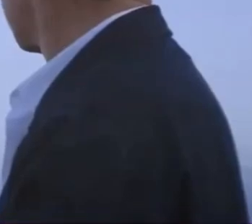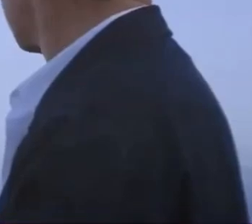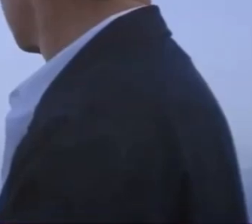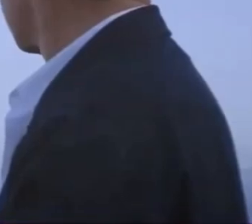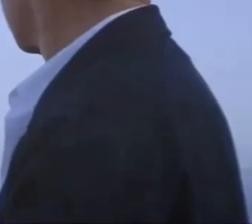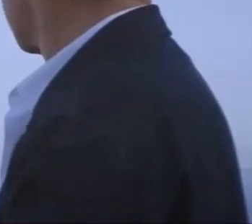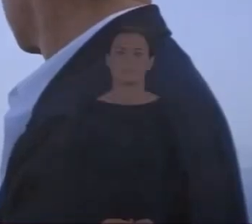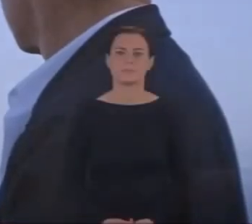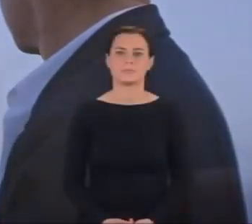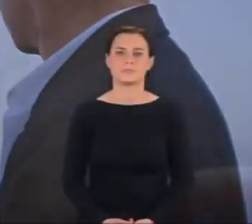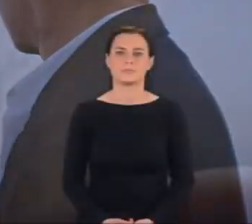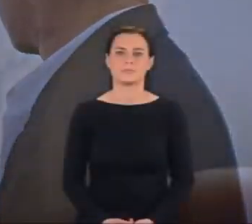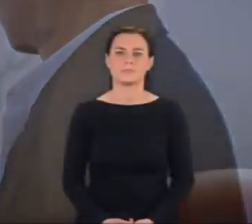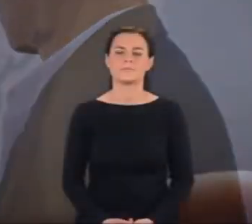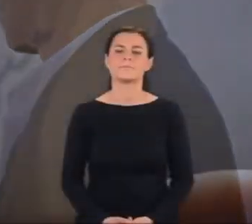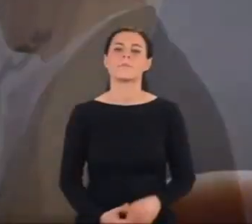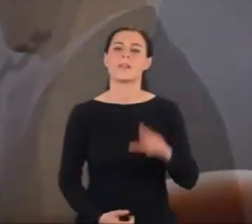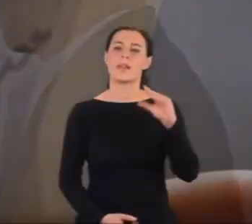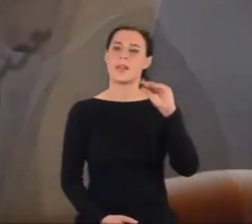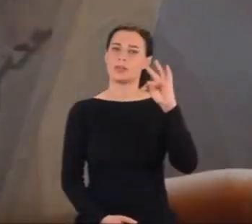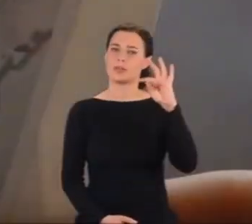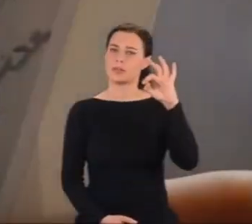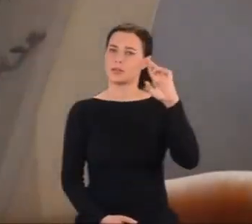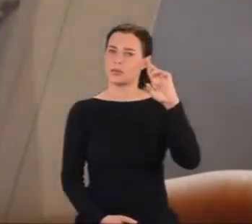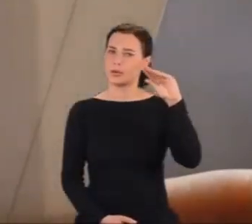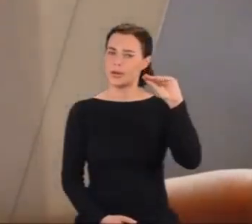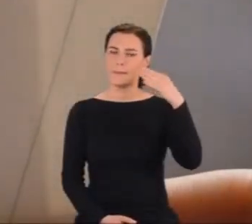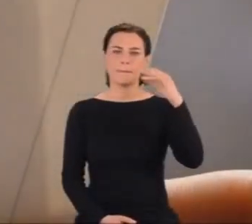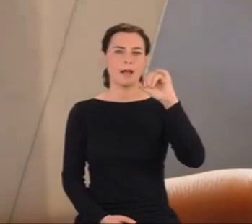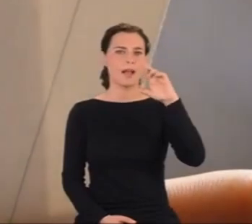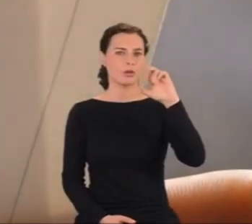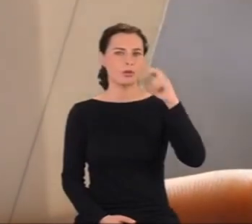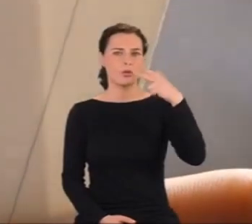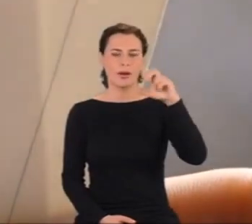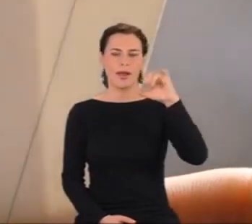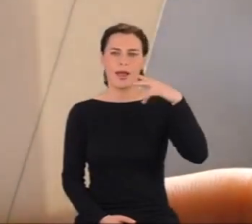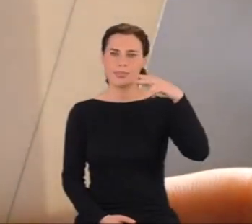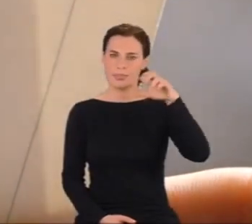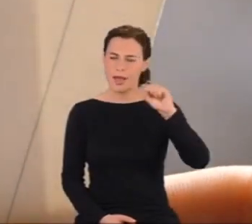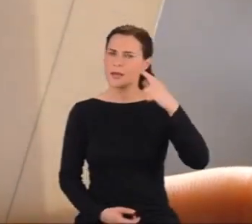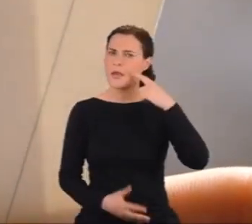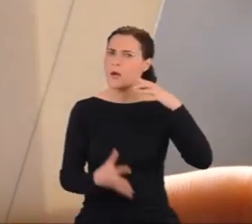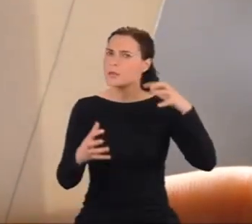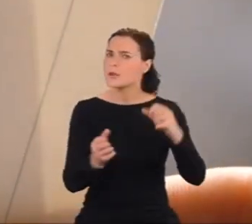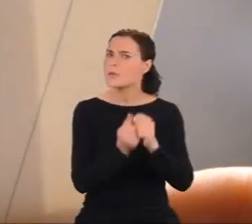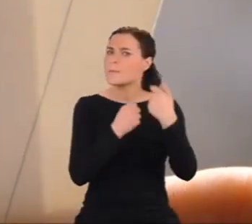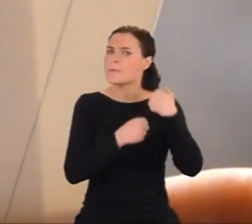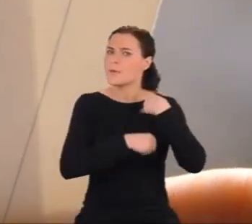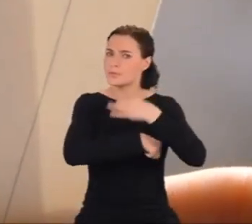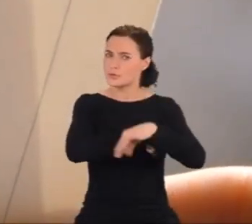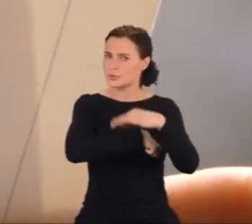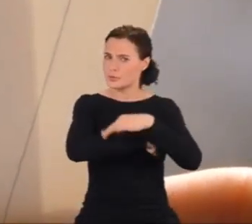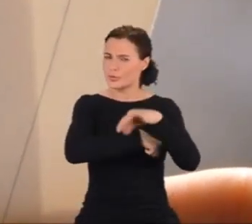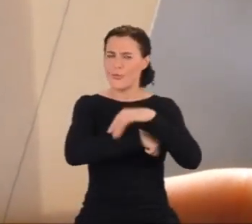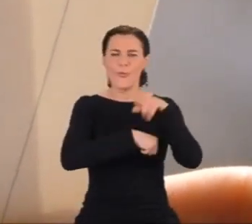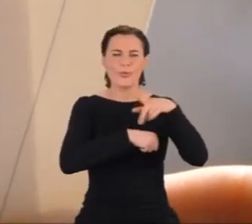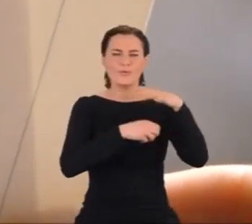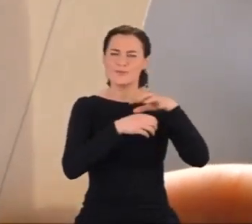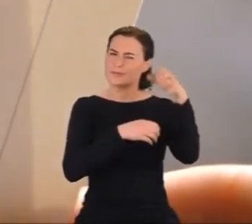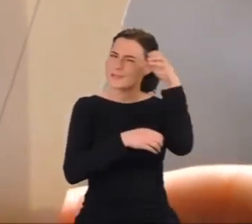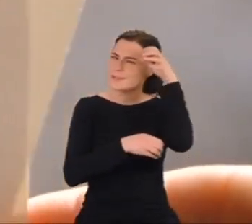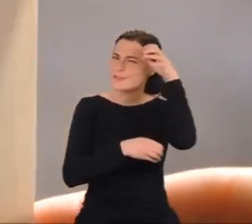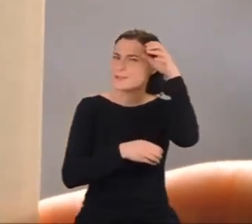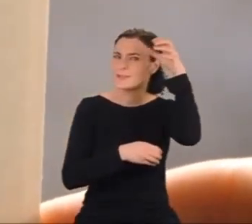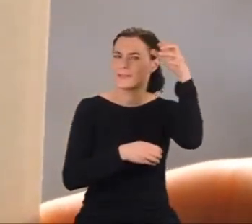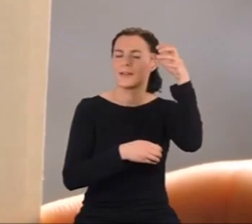Ettore Majoranę odkryłem na początku studiów. Nazywano go geniuszem nad geniuszami, fizykiem